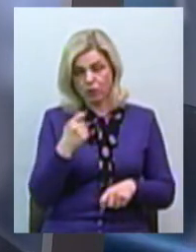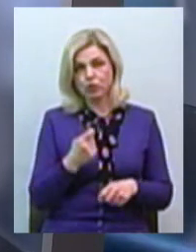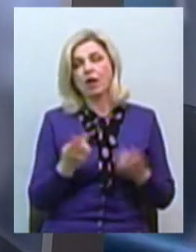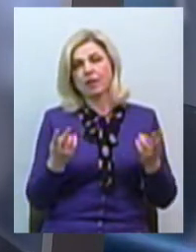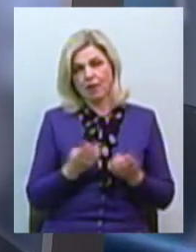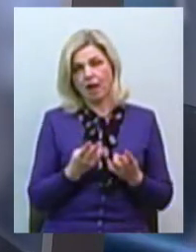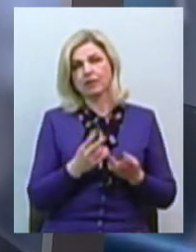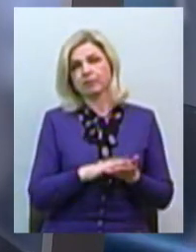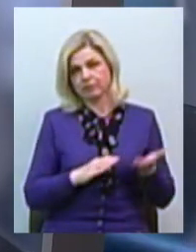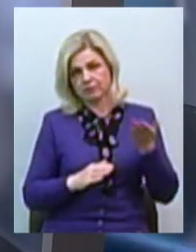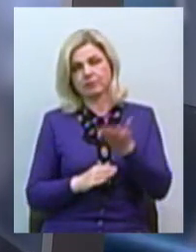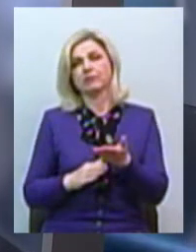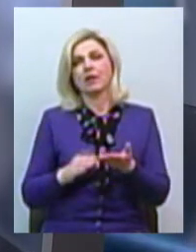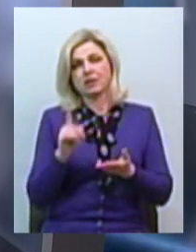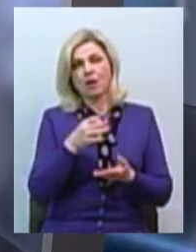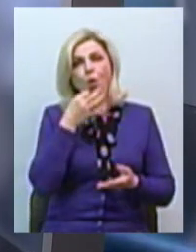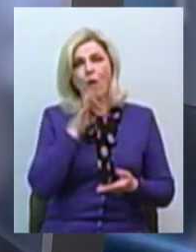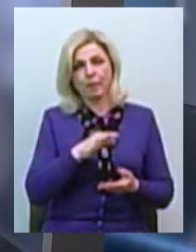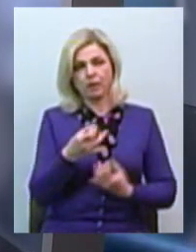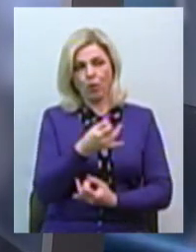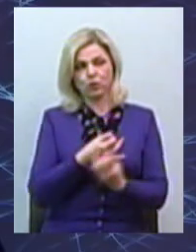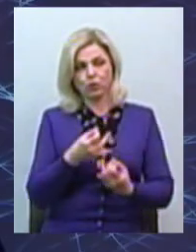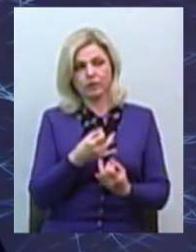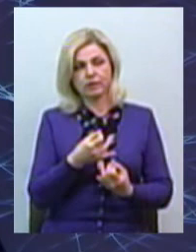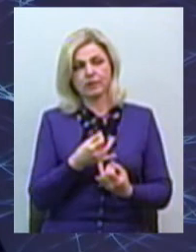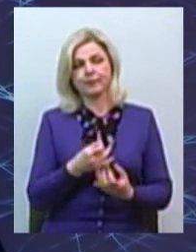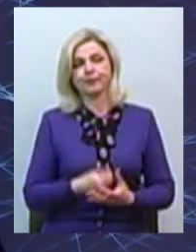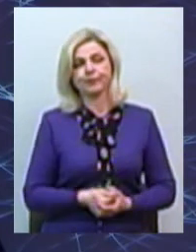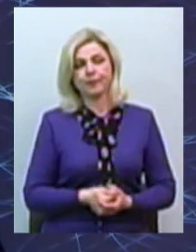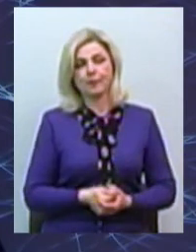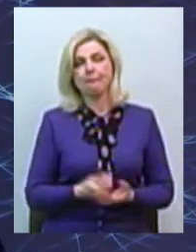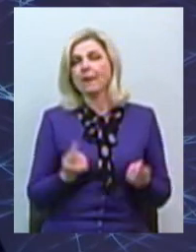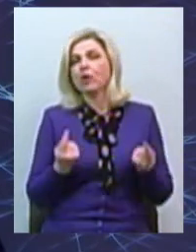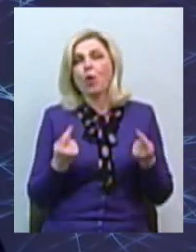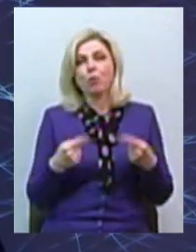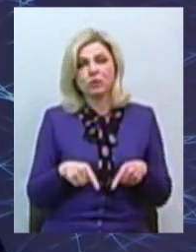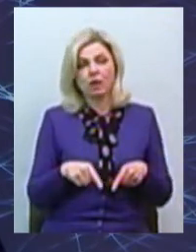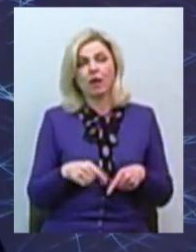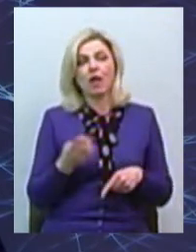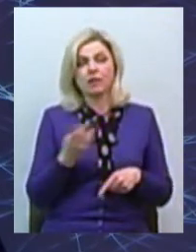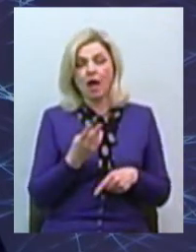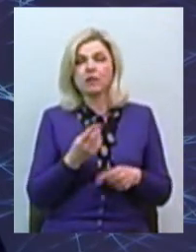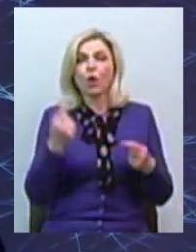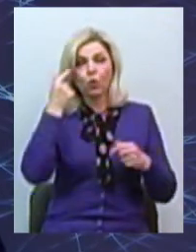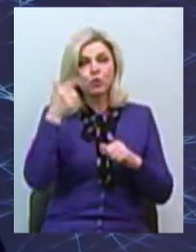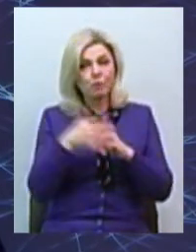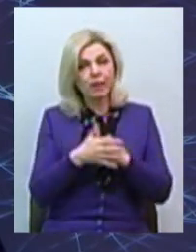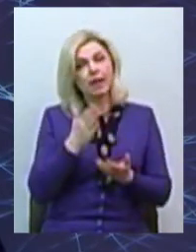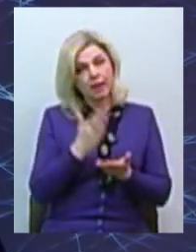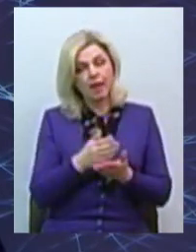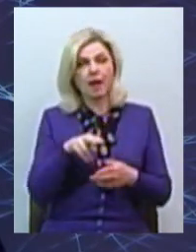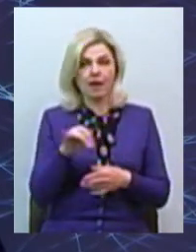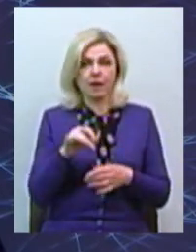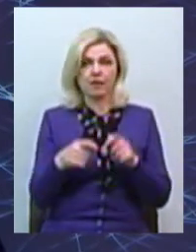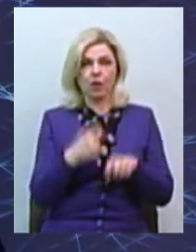принаймні, звернутися за фаховою консультацією, для того, щоб чітко зрозуміти, чи є тут порушення, і для себе з